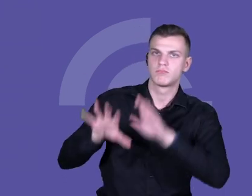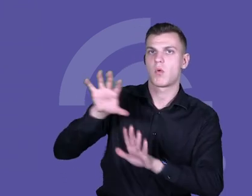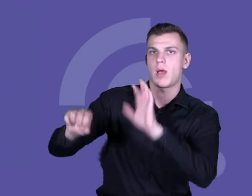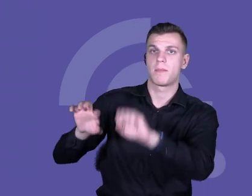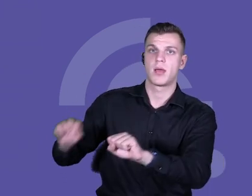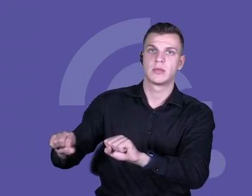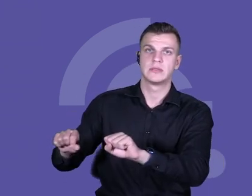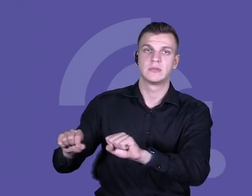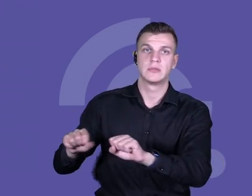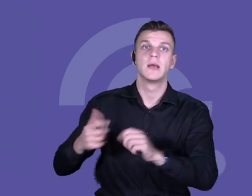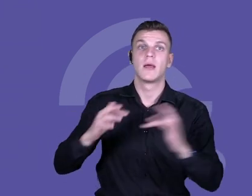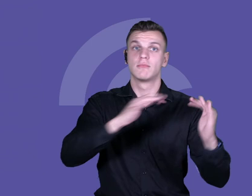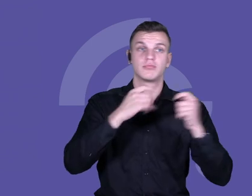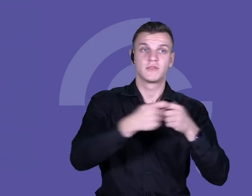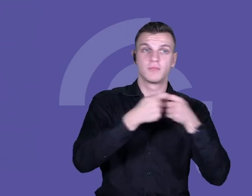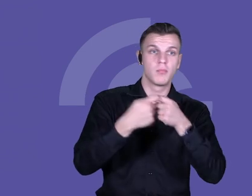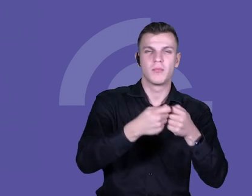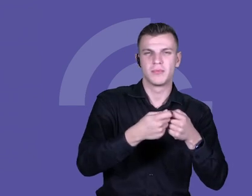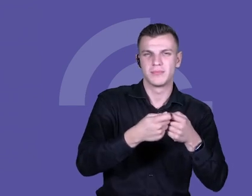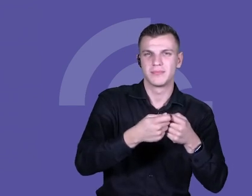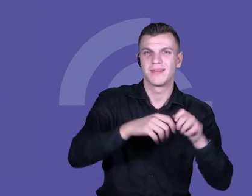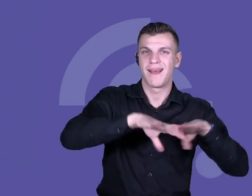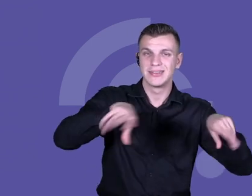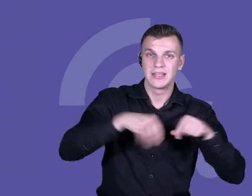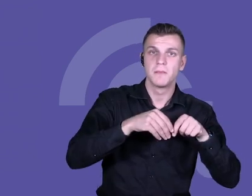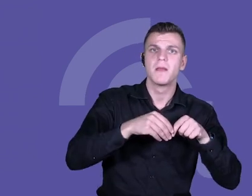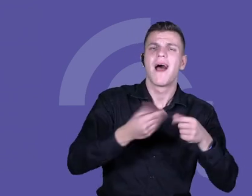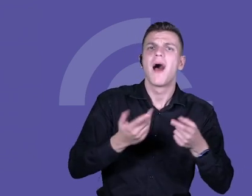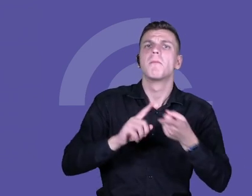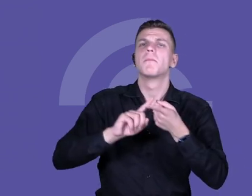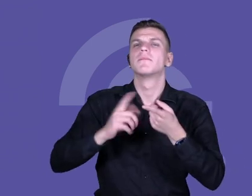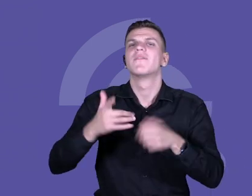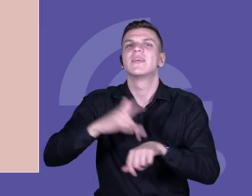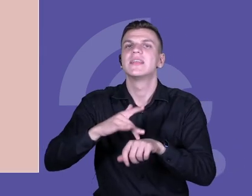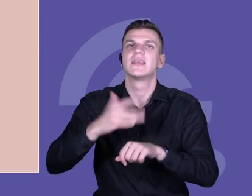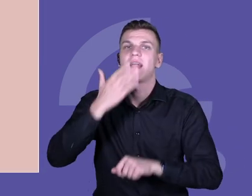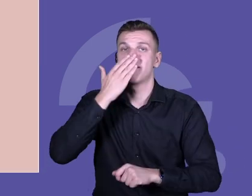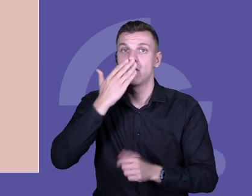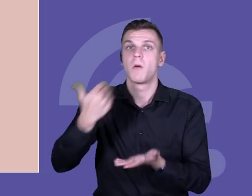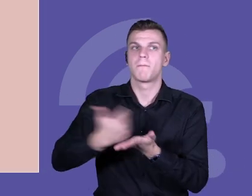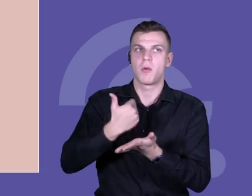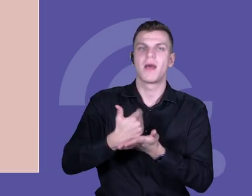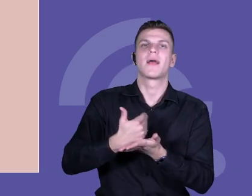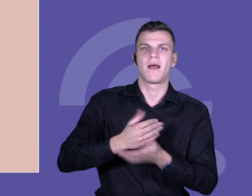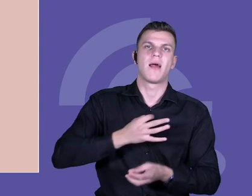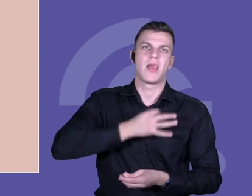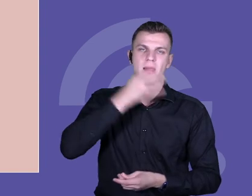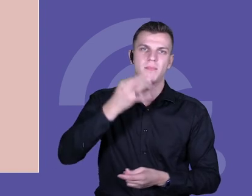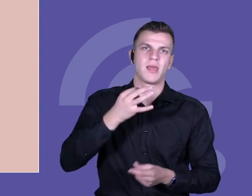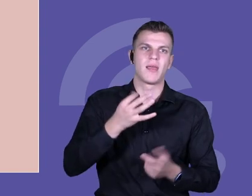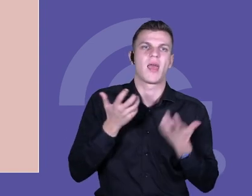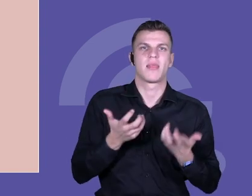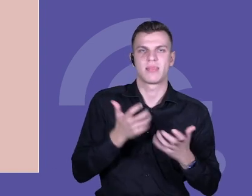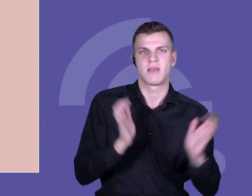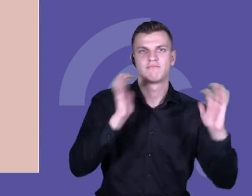współpracy i metodologia, żeby zrozumieć, jaki ta nowa praktyka ma wpływ